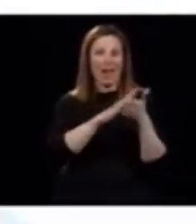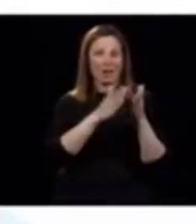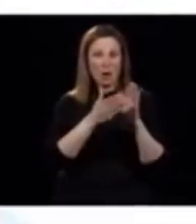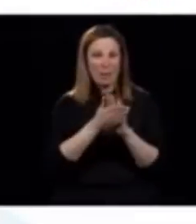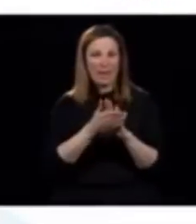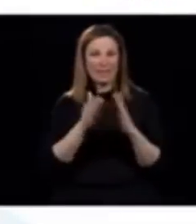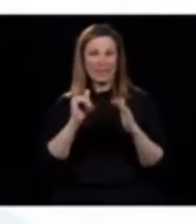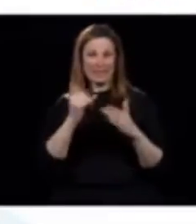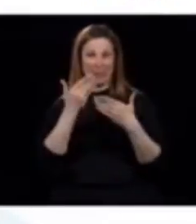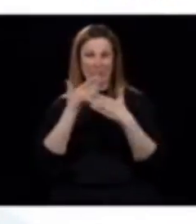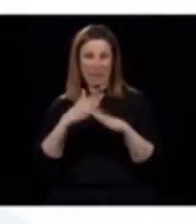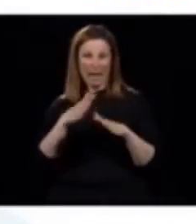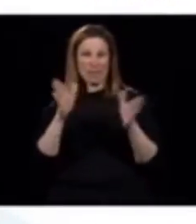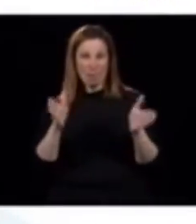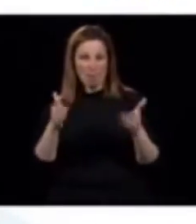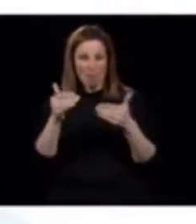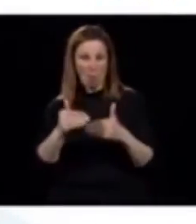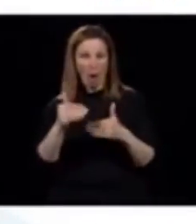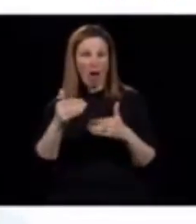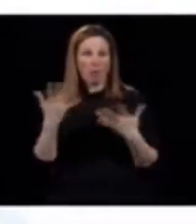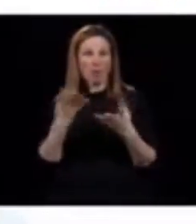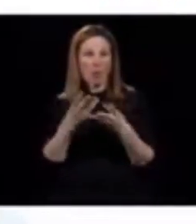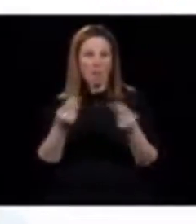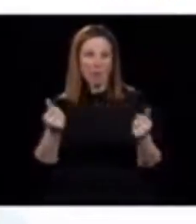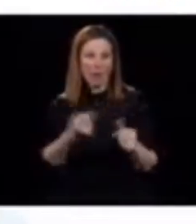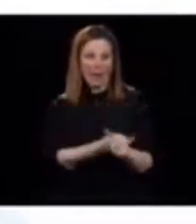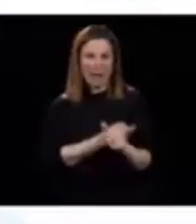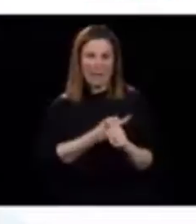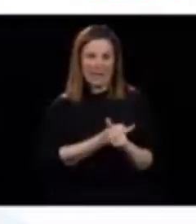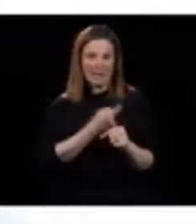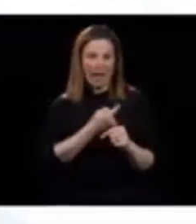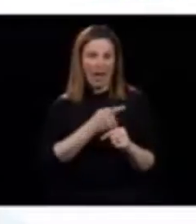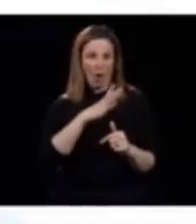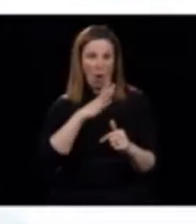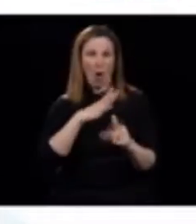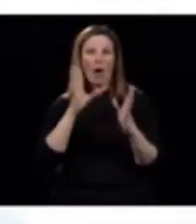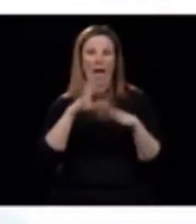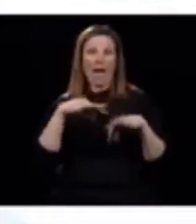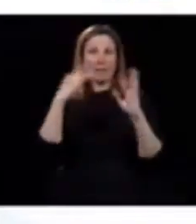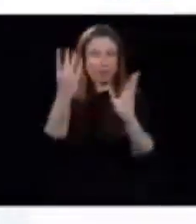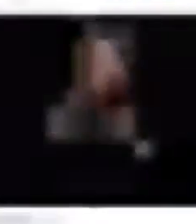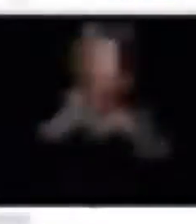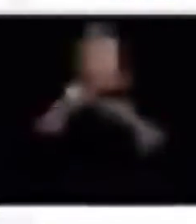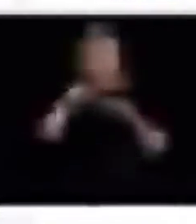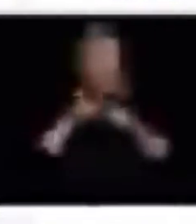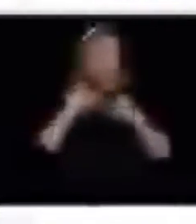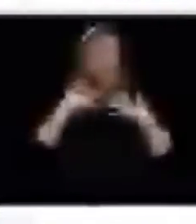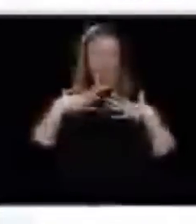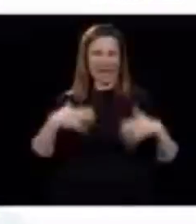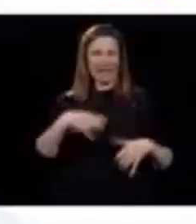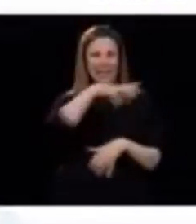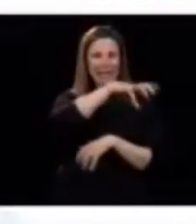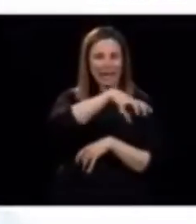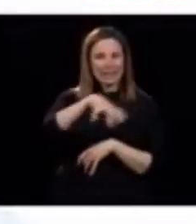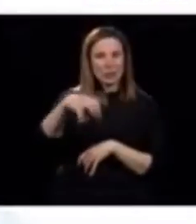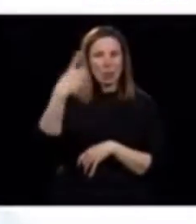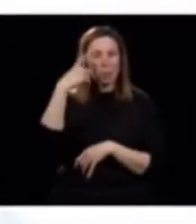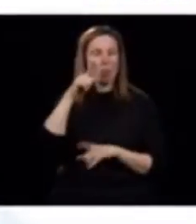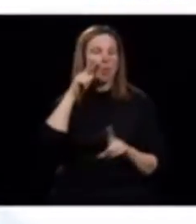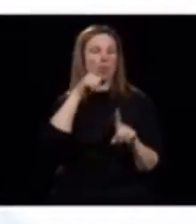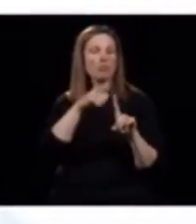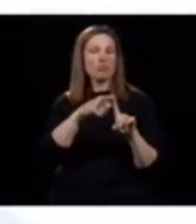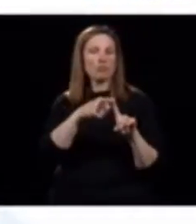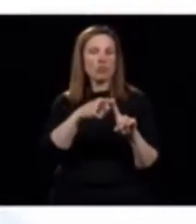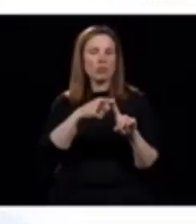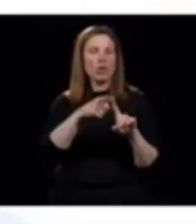tous ceux qui ont des masques, qui de l'équipement médical, il faut les ramener dans le réseau médical pour être capable de bien contrôler